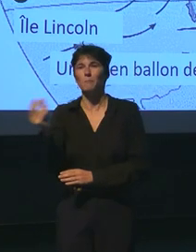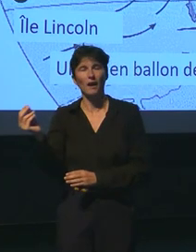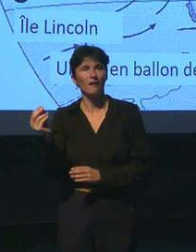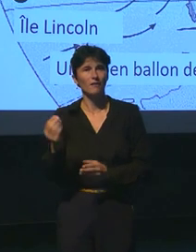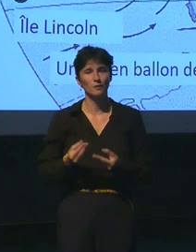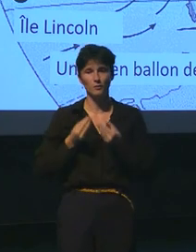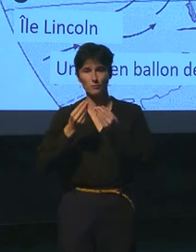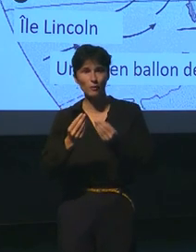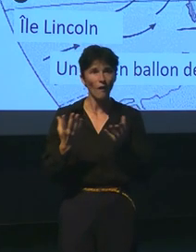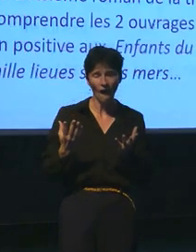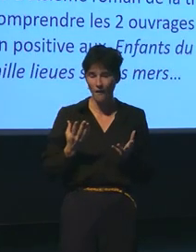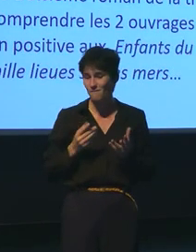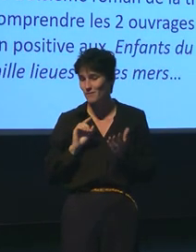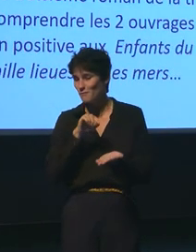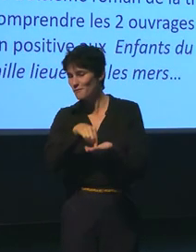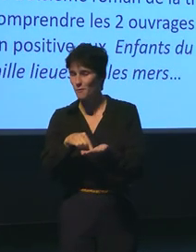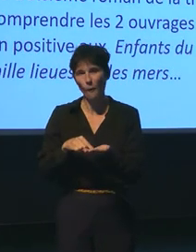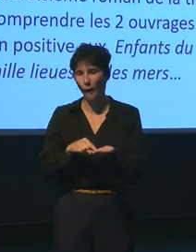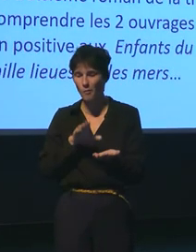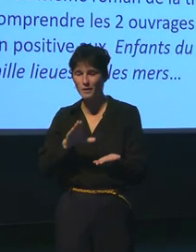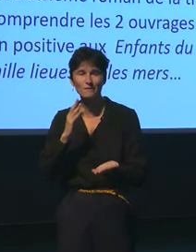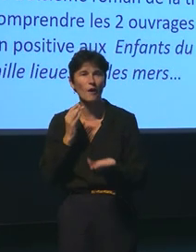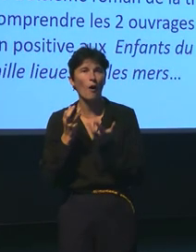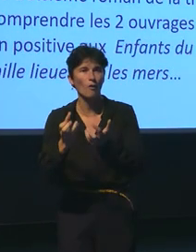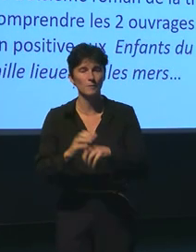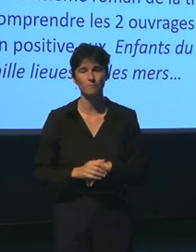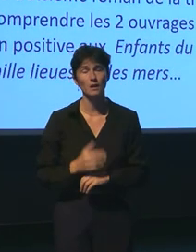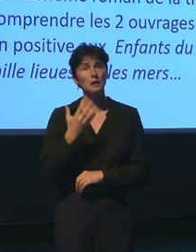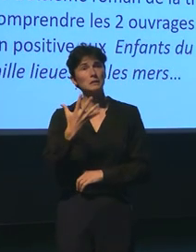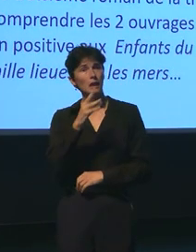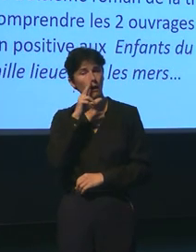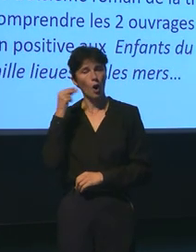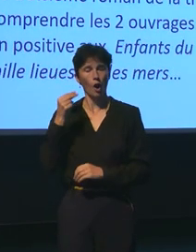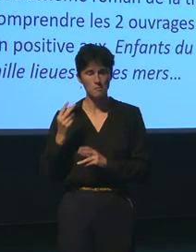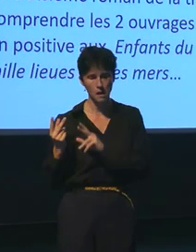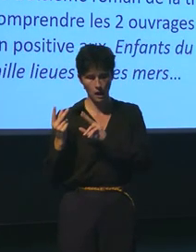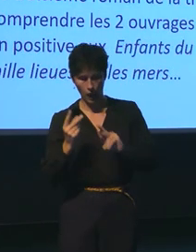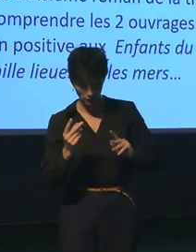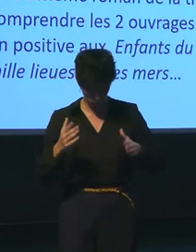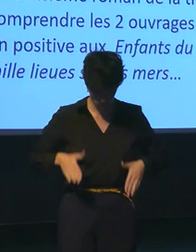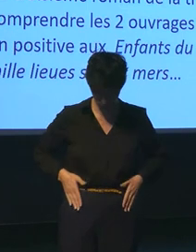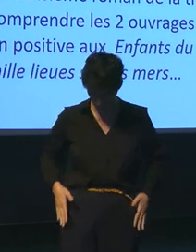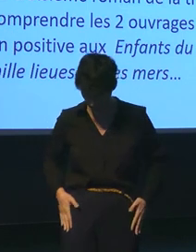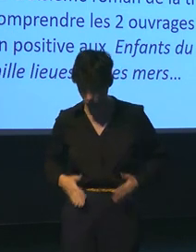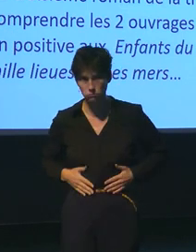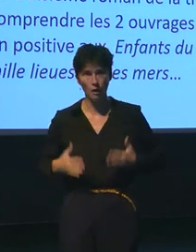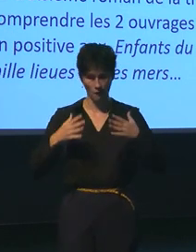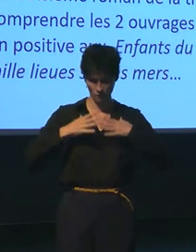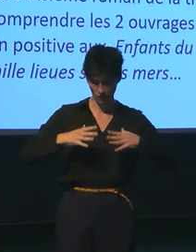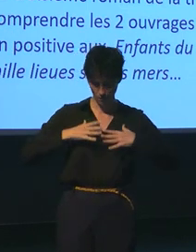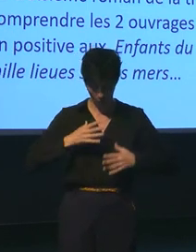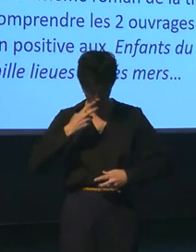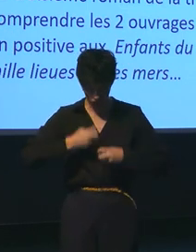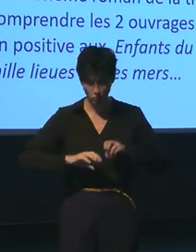dans son point de prédilection. Donc ces cinq hommes naufragés qui n'ont sur eux que leurs vêtements et leurs